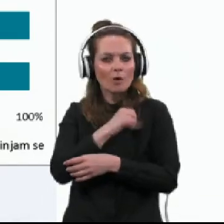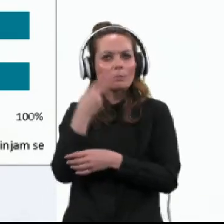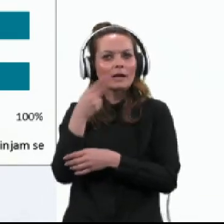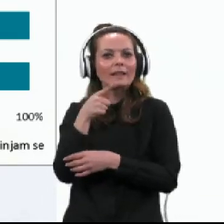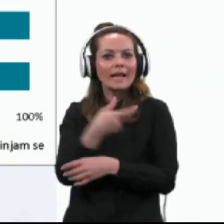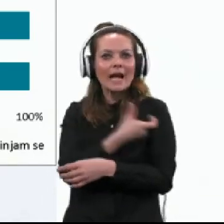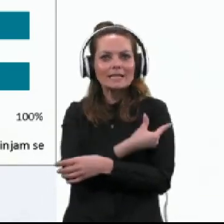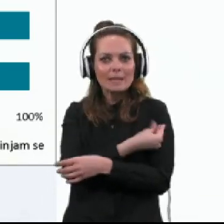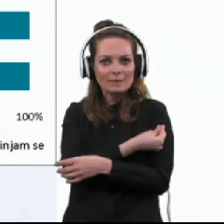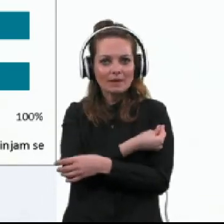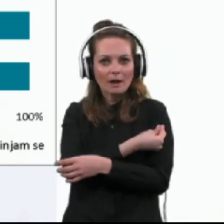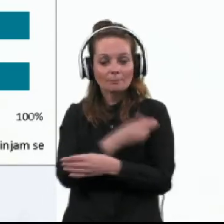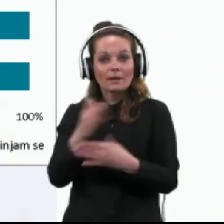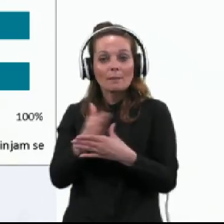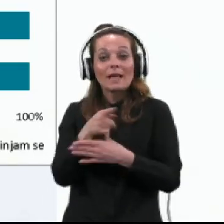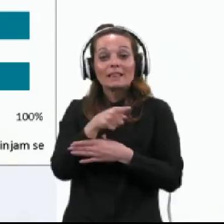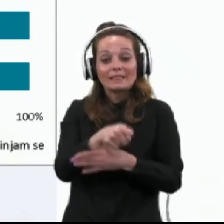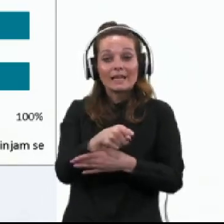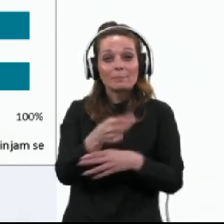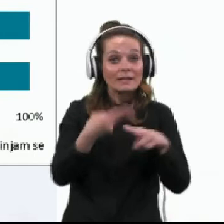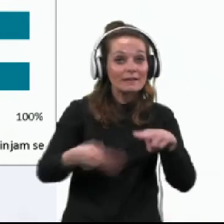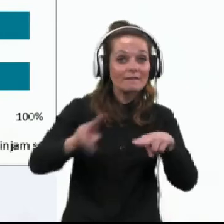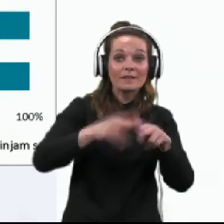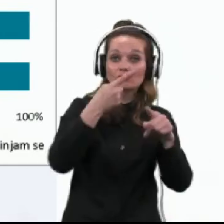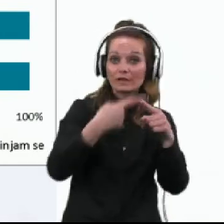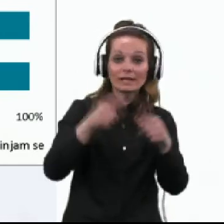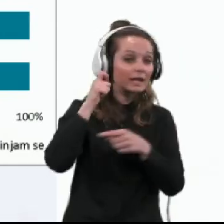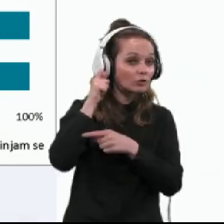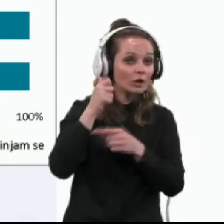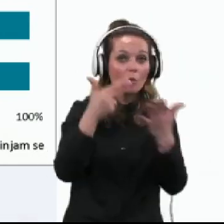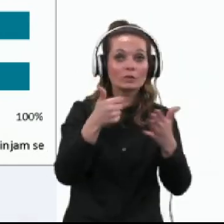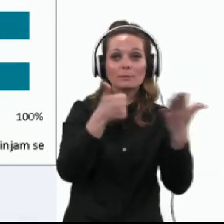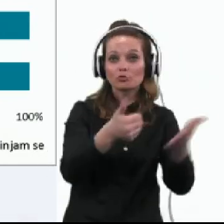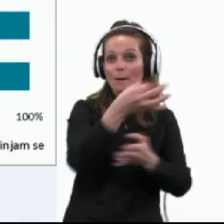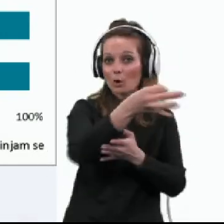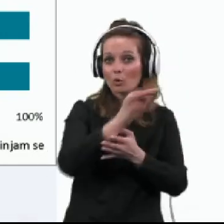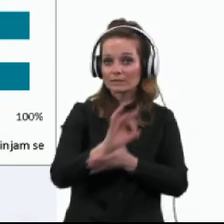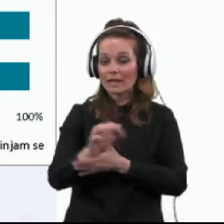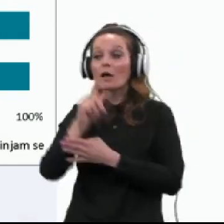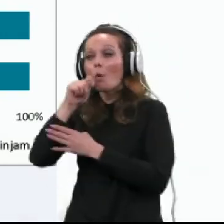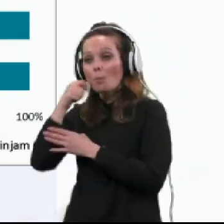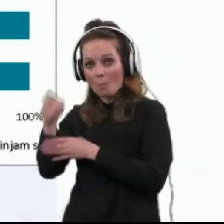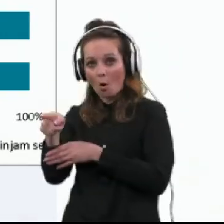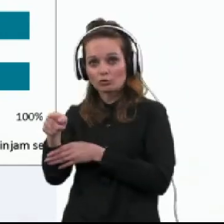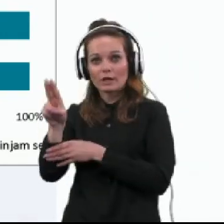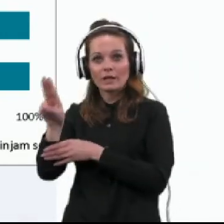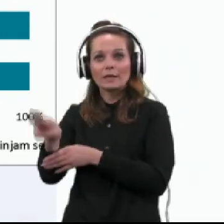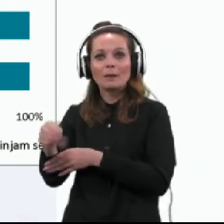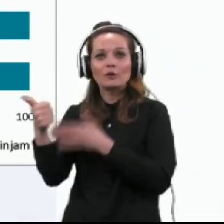cepivu. Med temi je večji delež žensk 68%, moških je